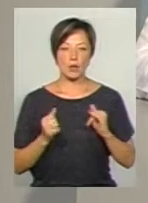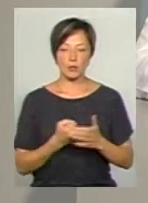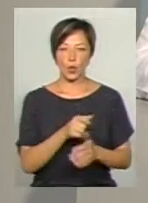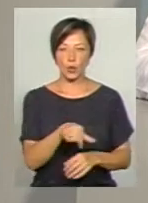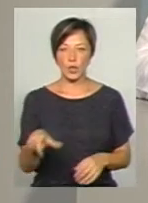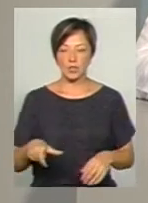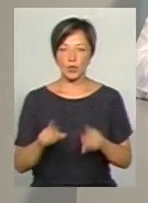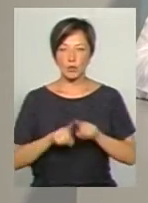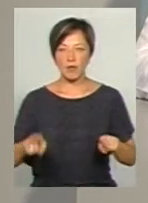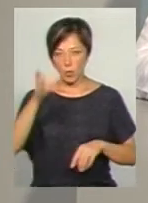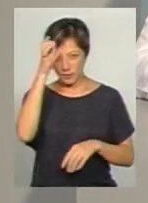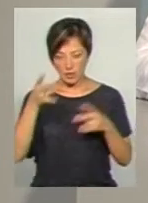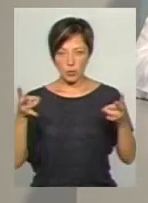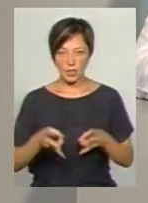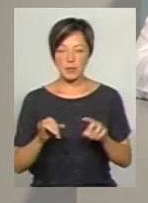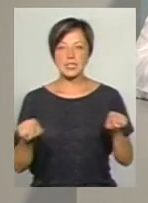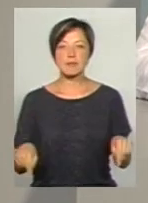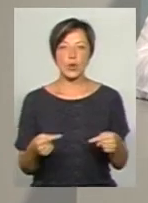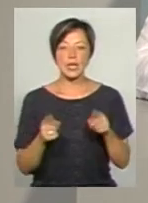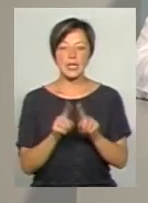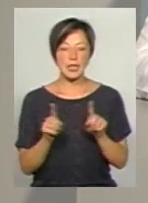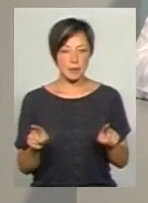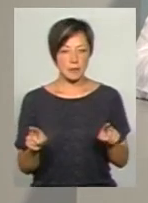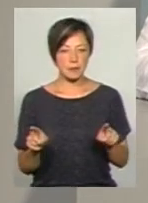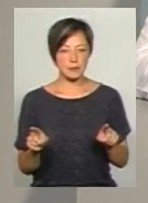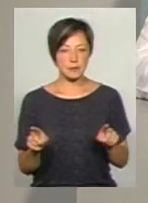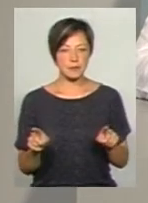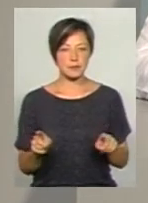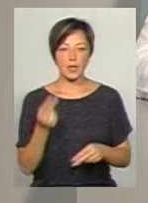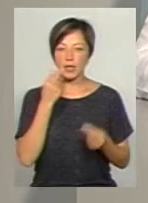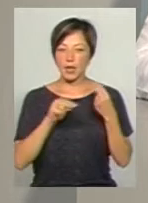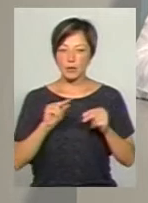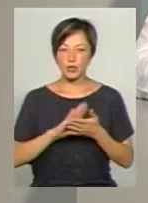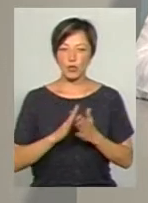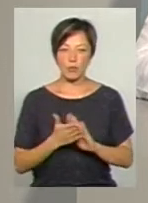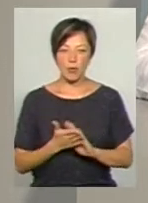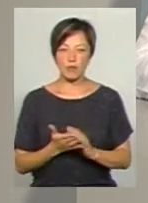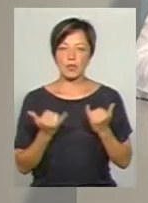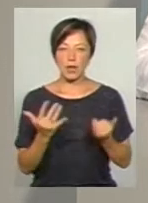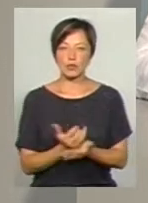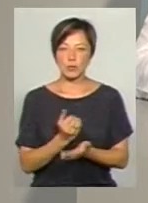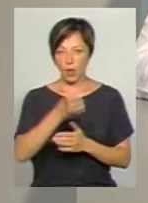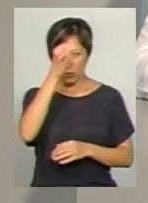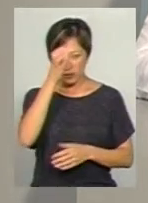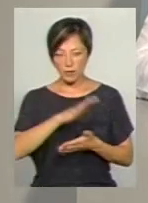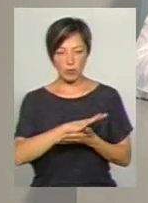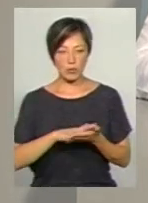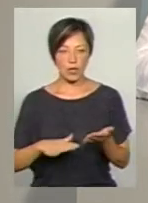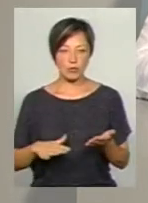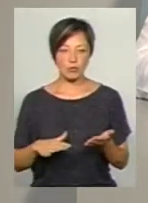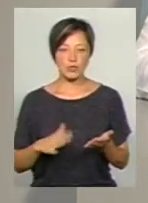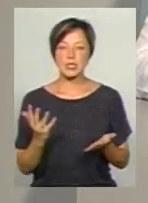особливими освітніми потребами і, власне, створити їм найліпші умови для здобуття освіти, щоб в подальшому